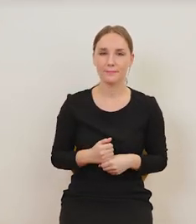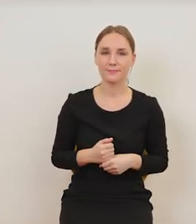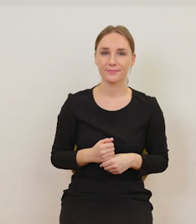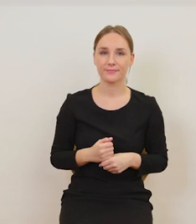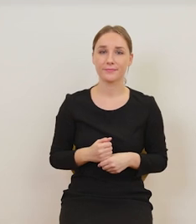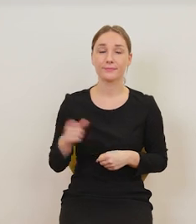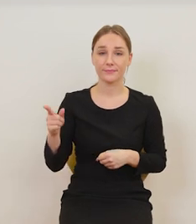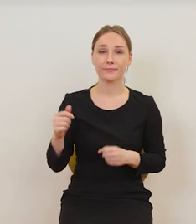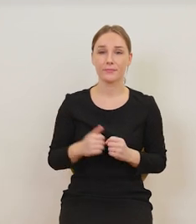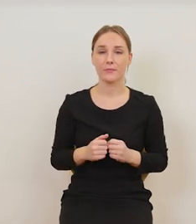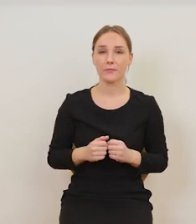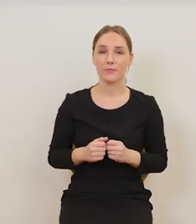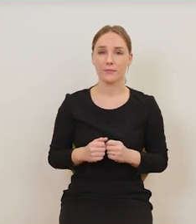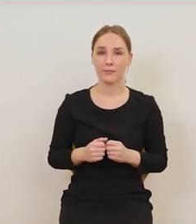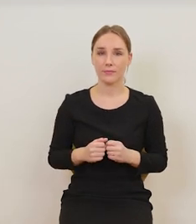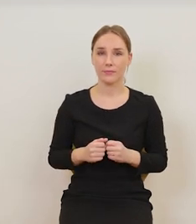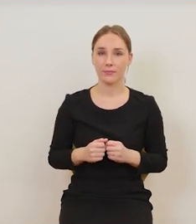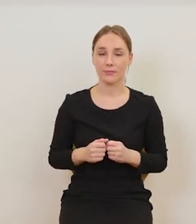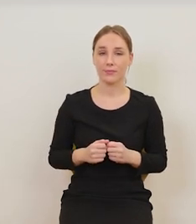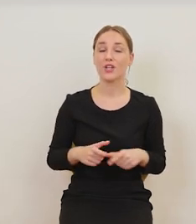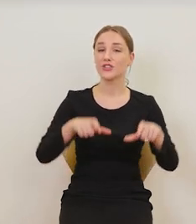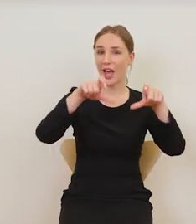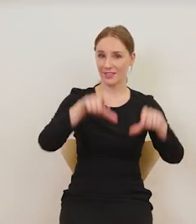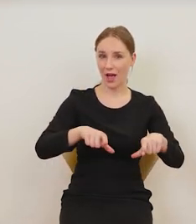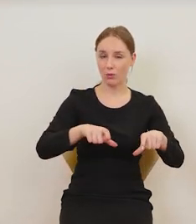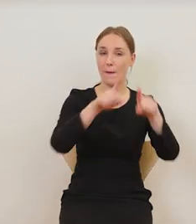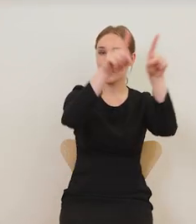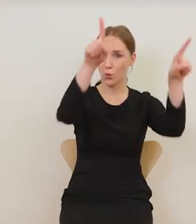Mianowicie siadał przed niezamalowanym płótnem.